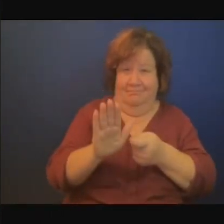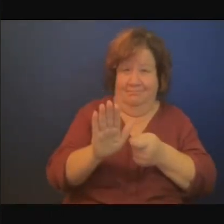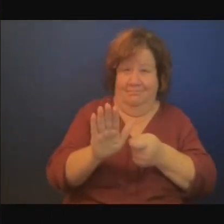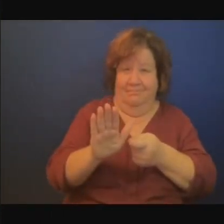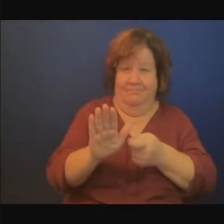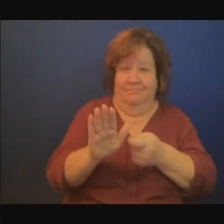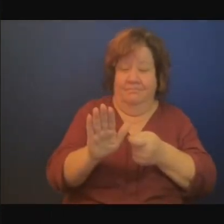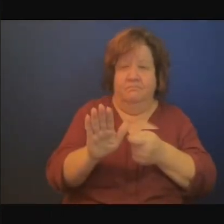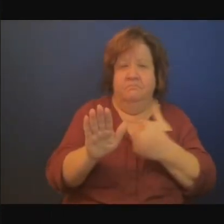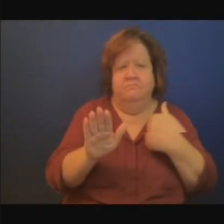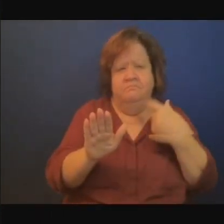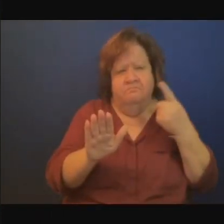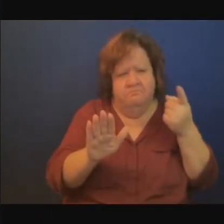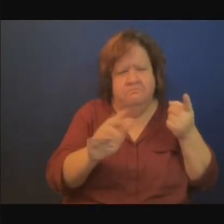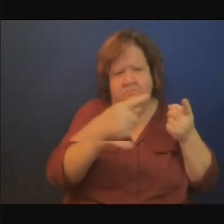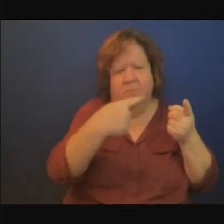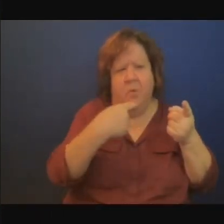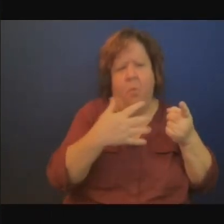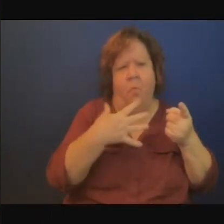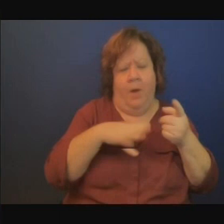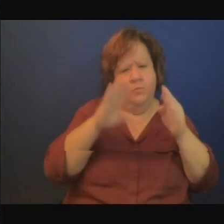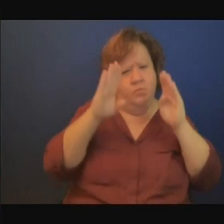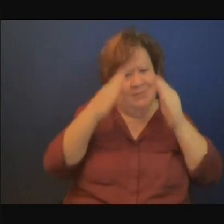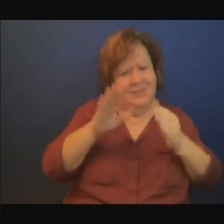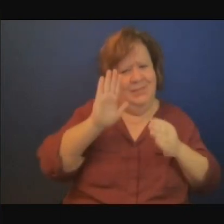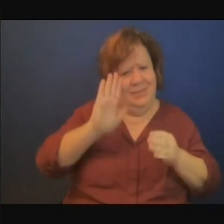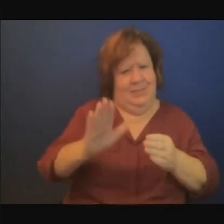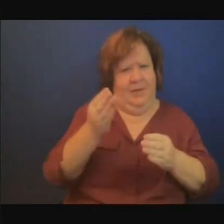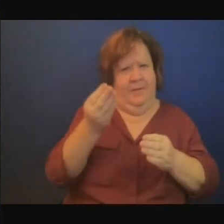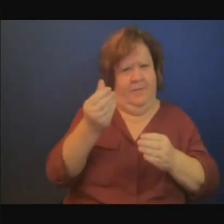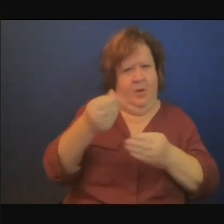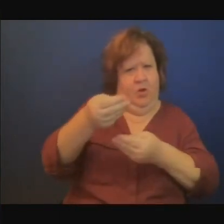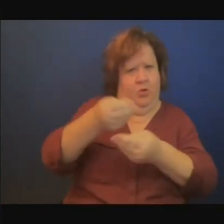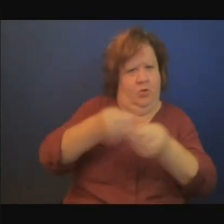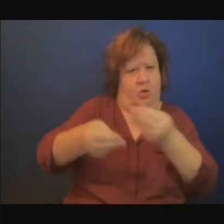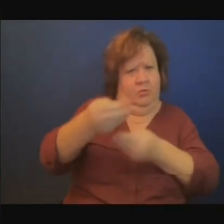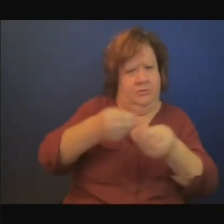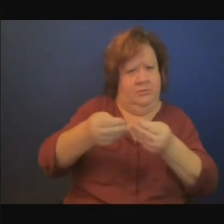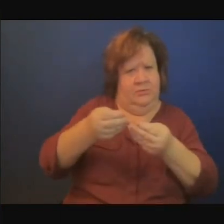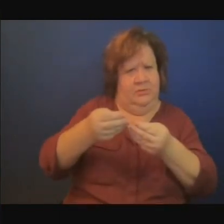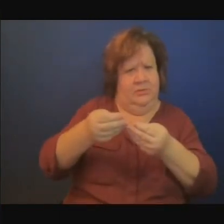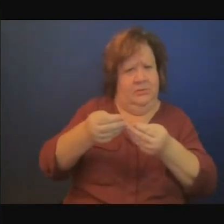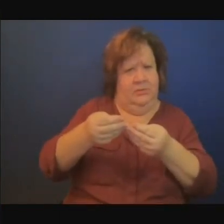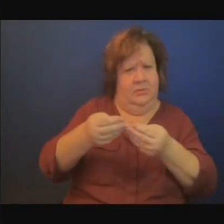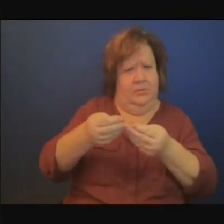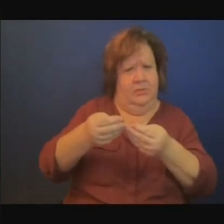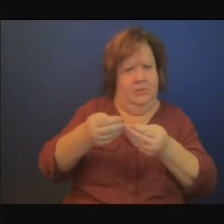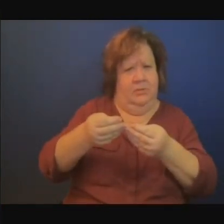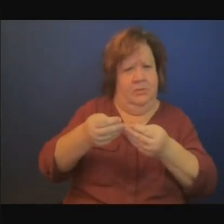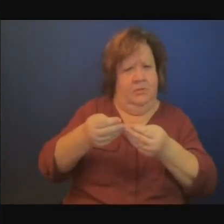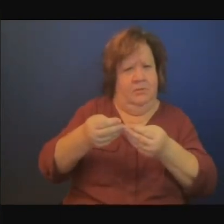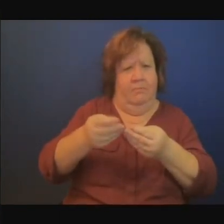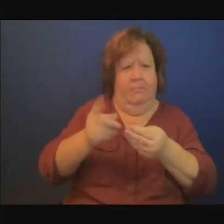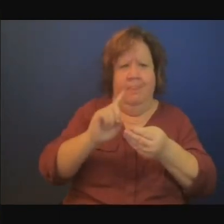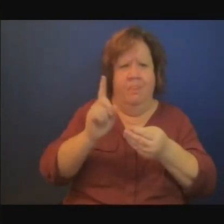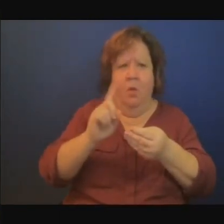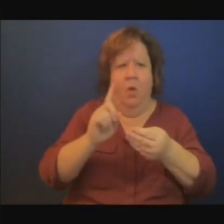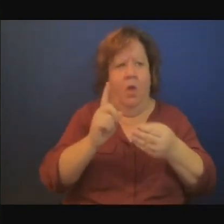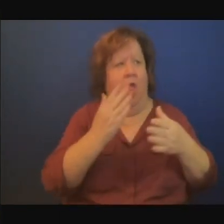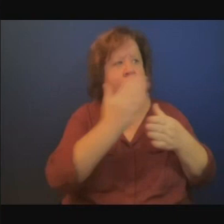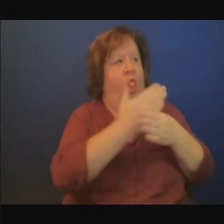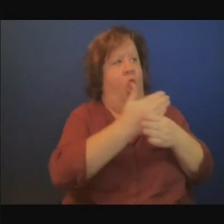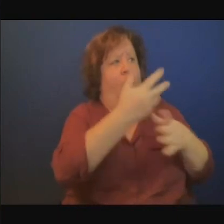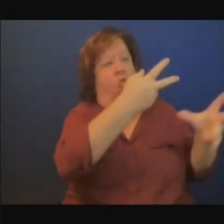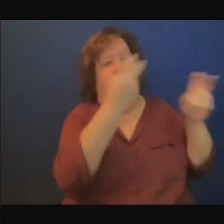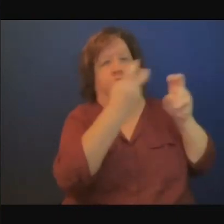réserves internationales notamment les relations avec la banque mondiale c'est possible c'est difficile mais c'est possible mais il y a des limitations